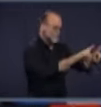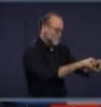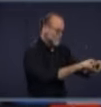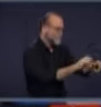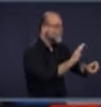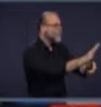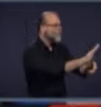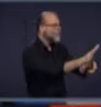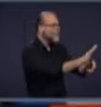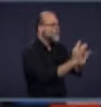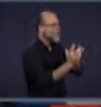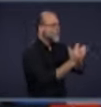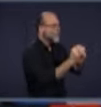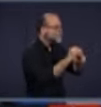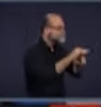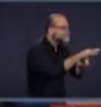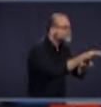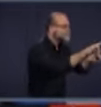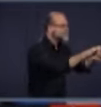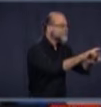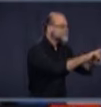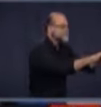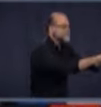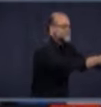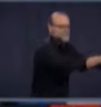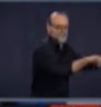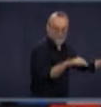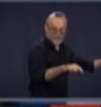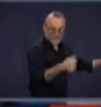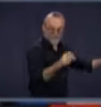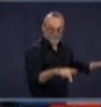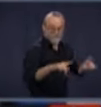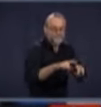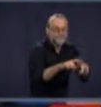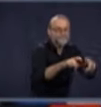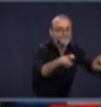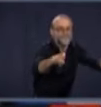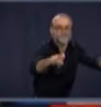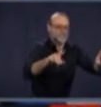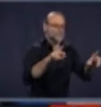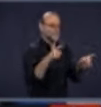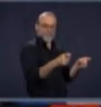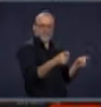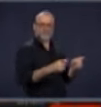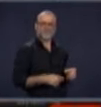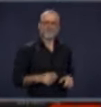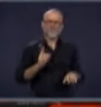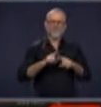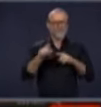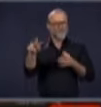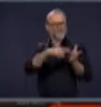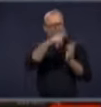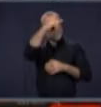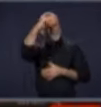les personnes en question, enquêter sur les contacts qu'elles ont eus et contrôler la transmission.